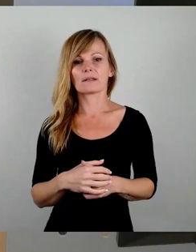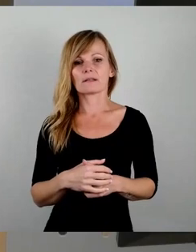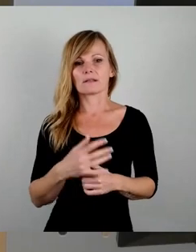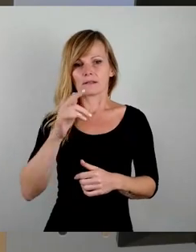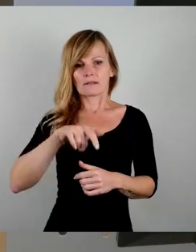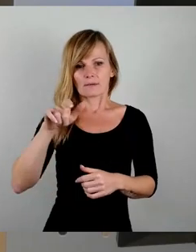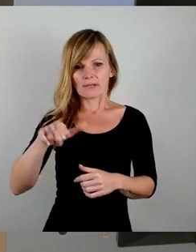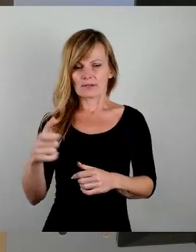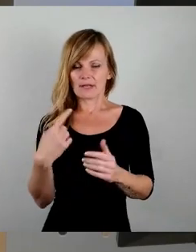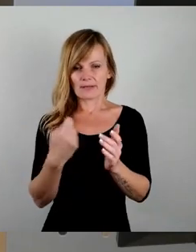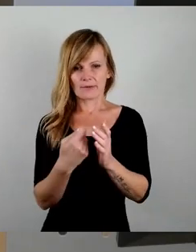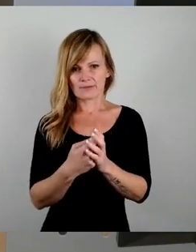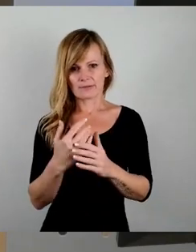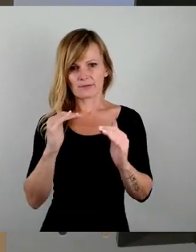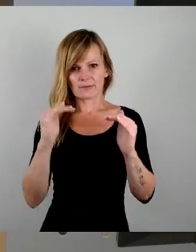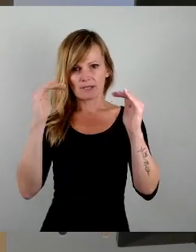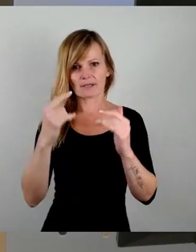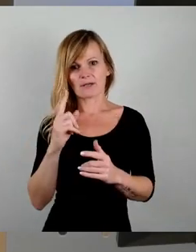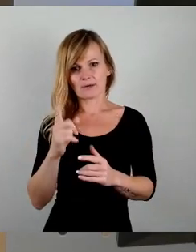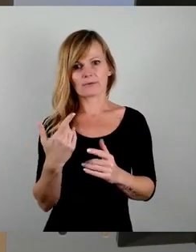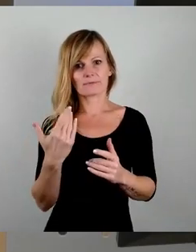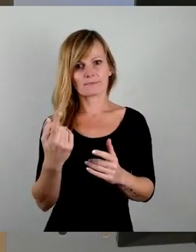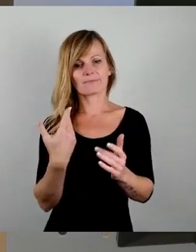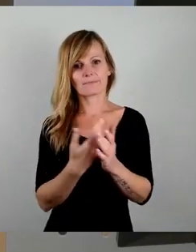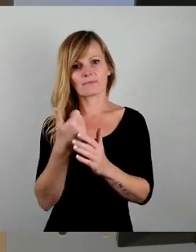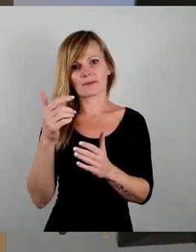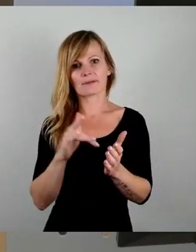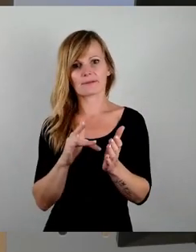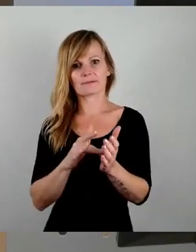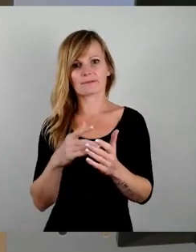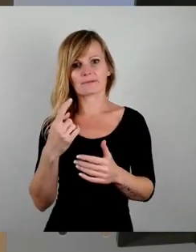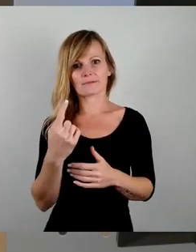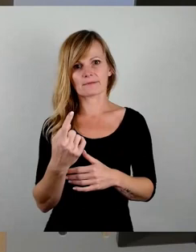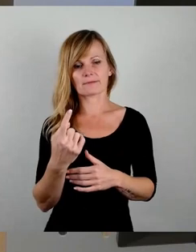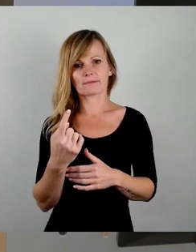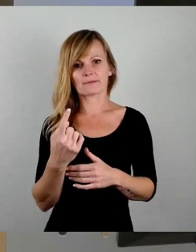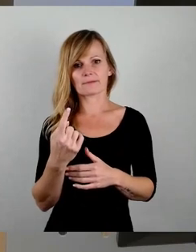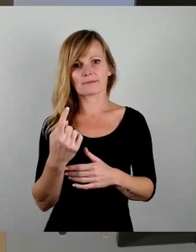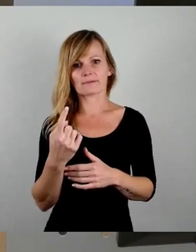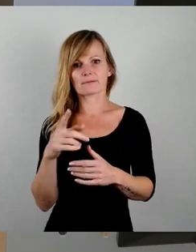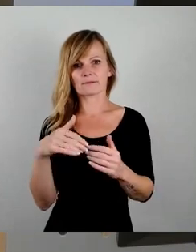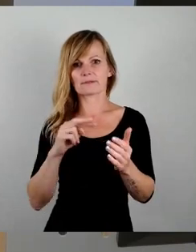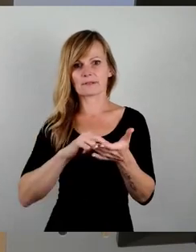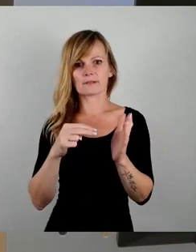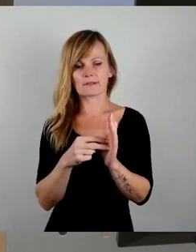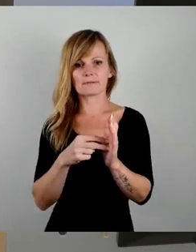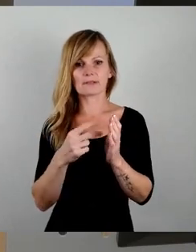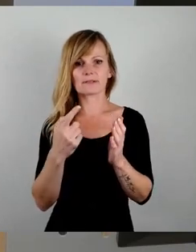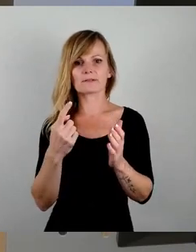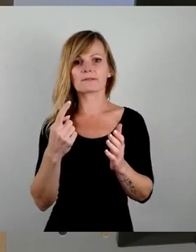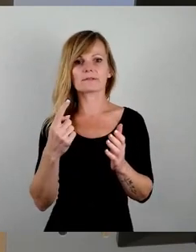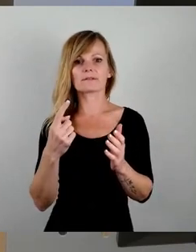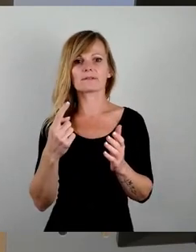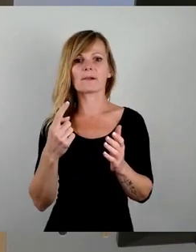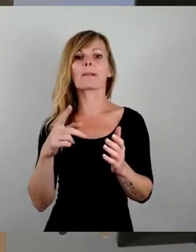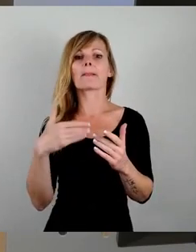steigen auch und sind einer dieser Gründe. Zudem sind Wartungen notwendig an den technischen Geräten und auch Investitionen in